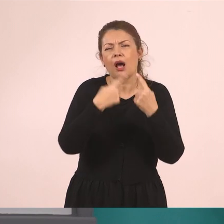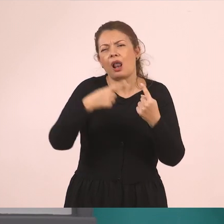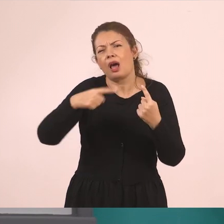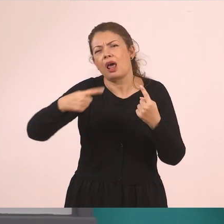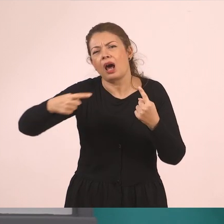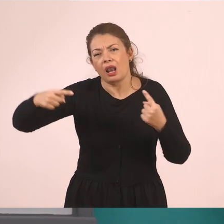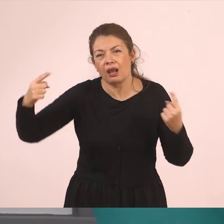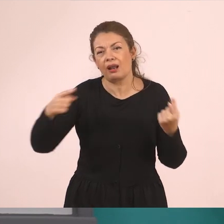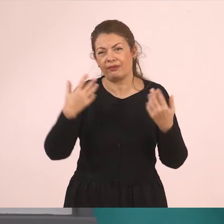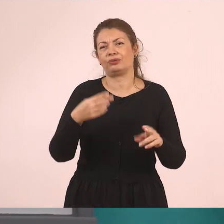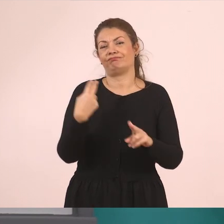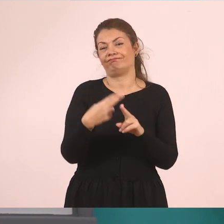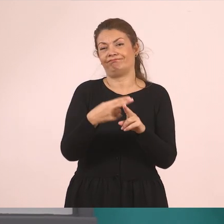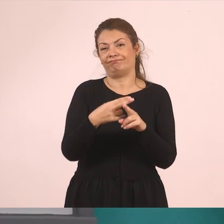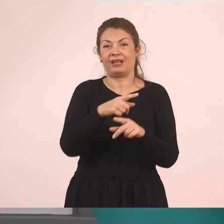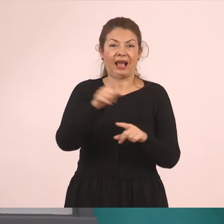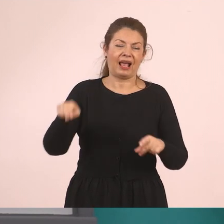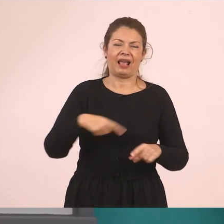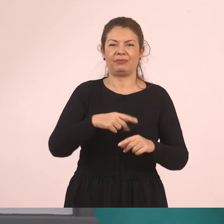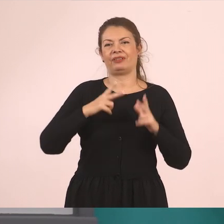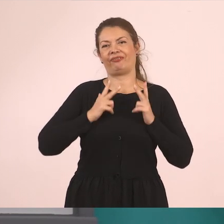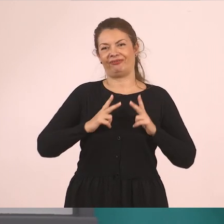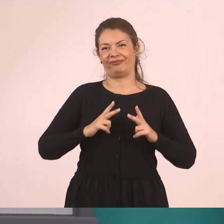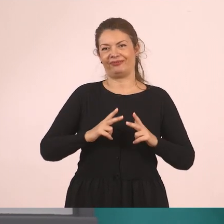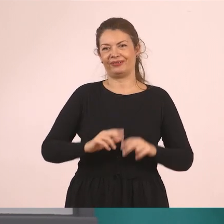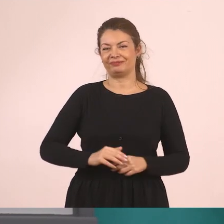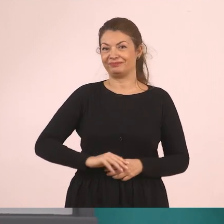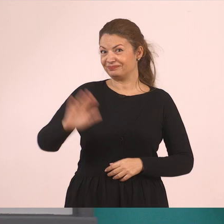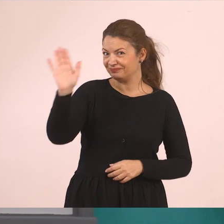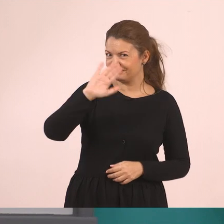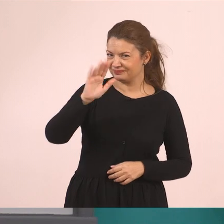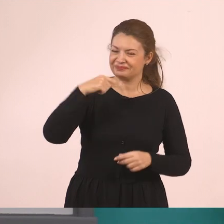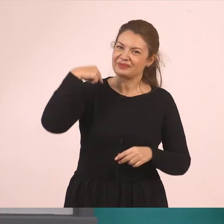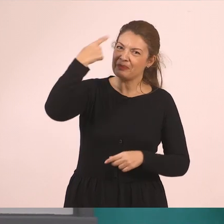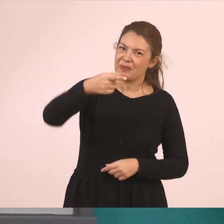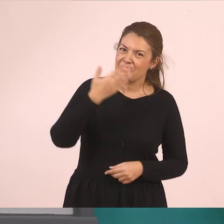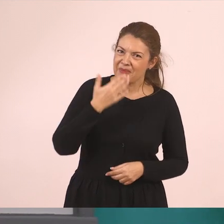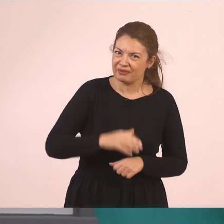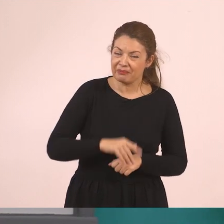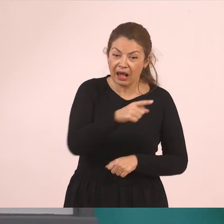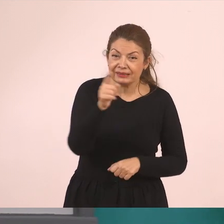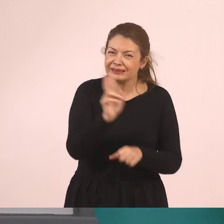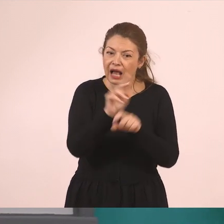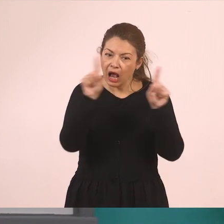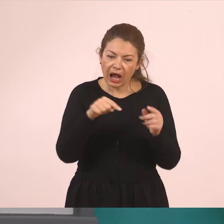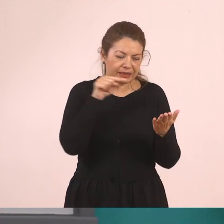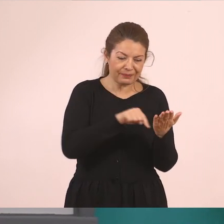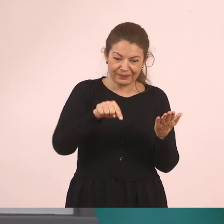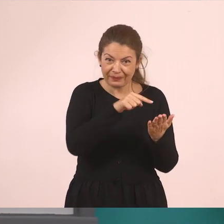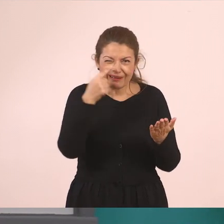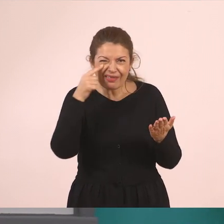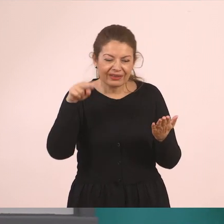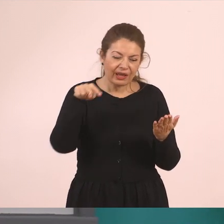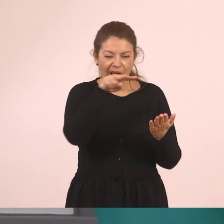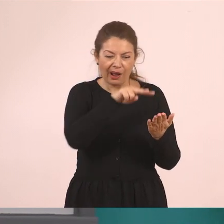αυτό νομίζω τα λέει όλα και μας κάνει ιδιαίτερα πλούσιος. Παιδιά τα λέμε την επόμενη φορά. Ψάξτε τα στο χάρτη, ανακαλύψτε τα στο